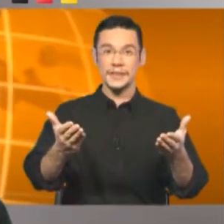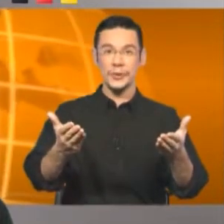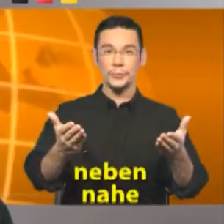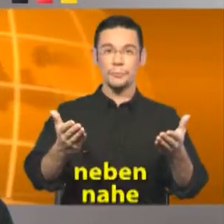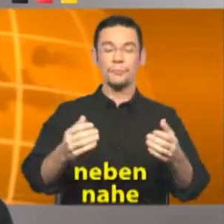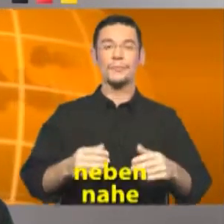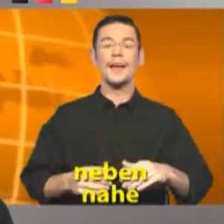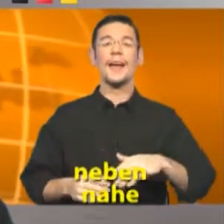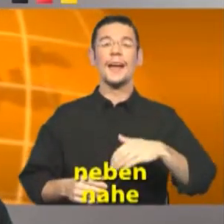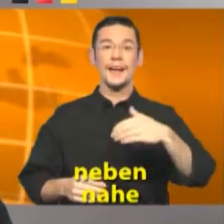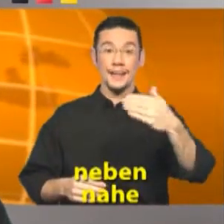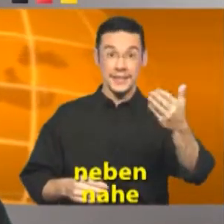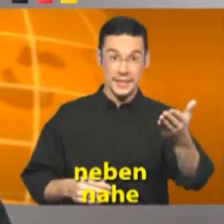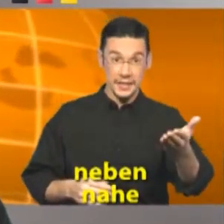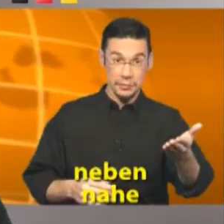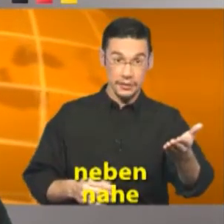dem Museum.